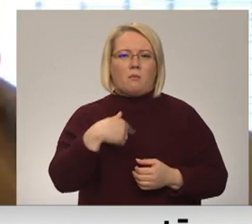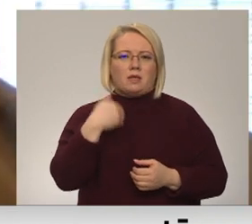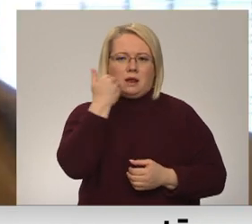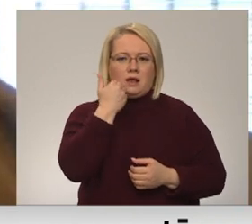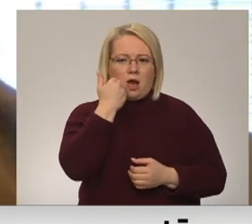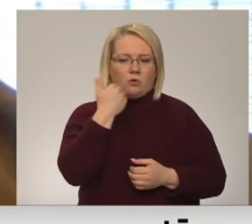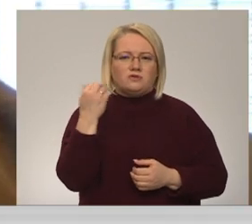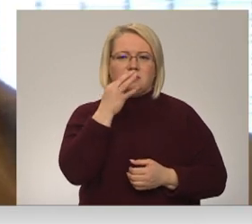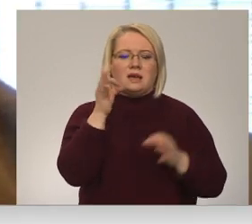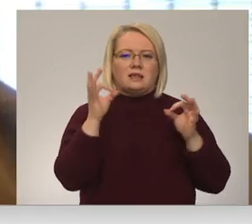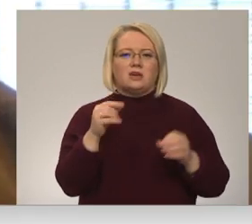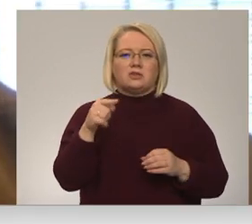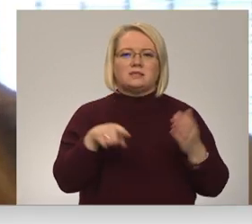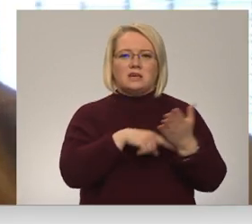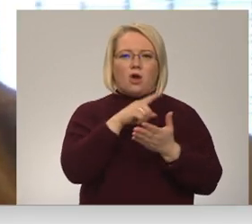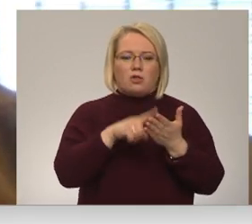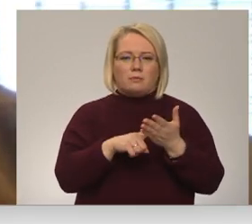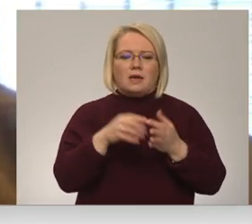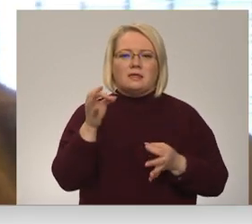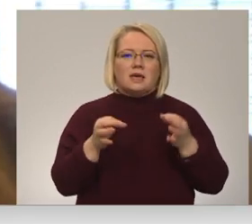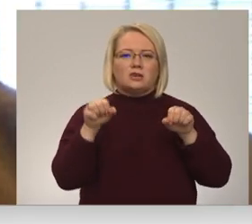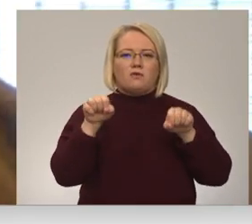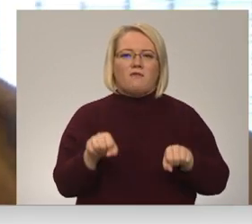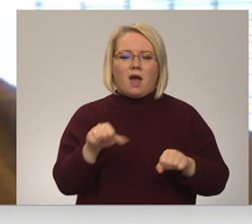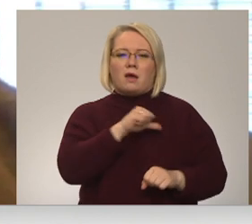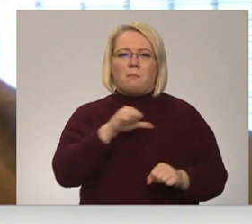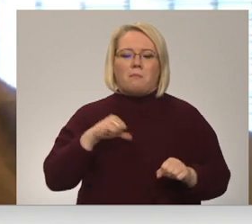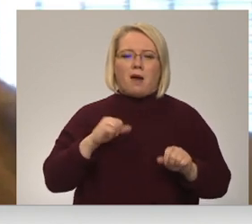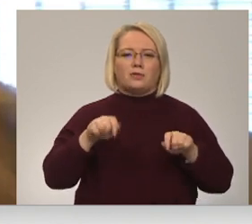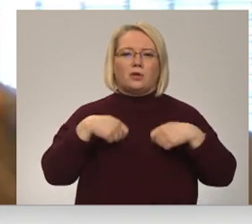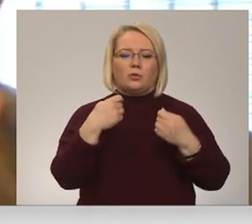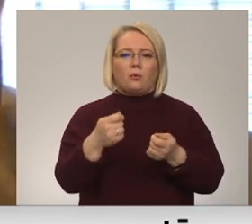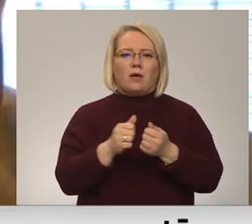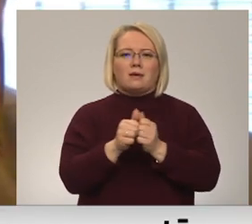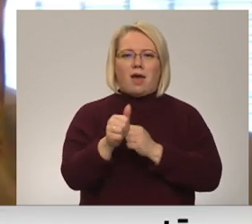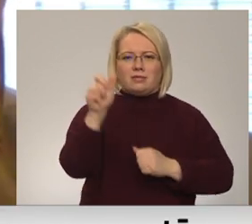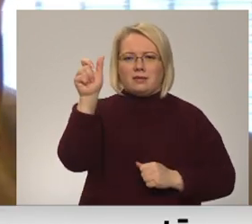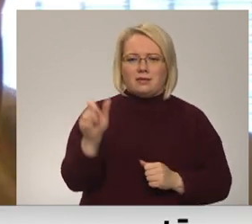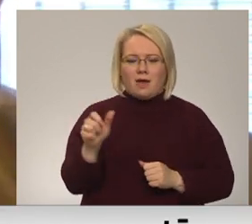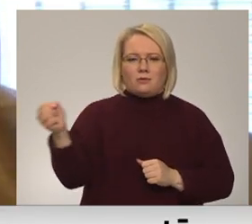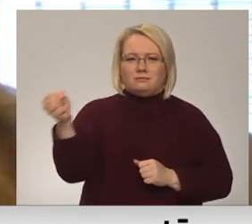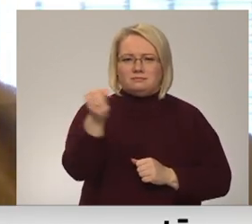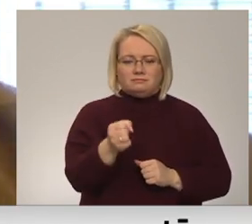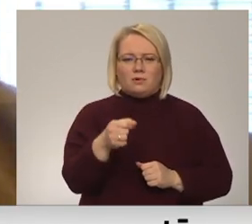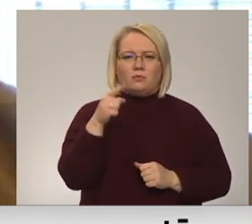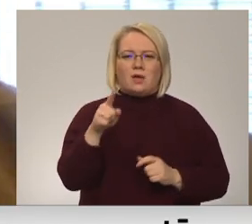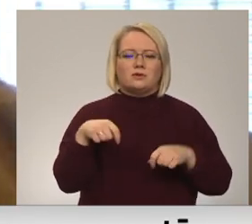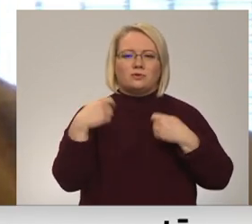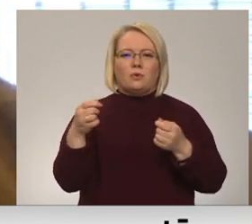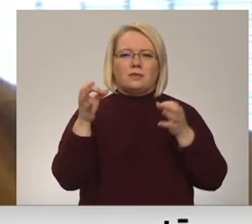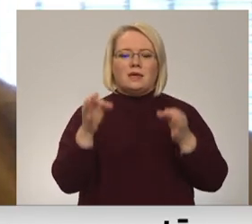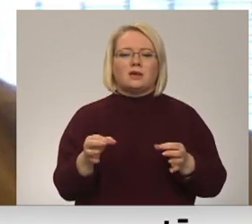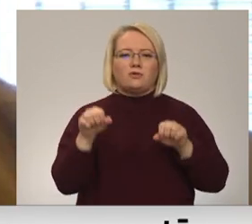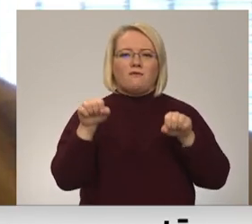jautājums, ka tiesu vāra pati dod atzinumu par kandidatūrām, ir ļoti nozīmīgs. Tiesu varas neatkarības garantēšanā,